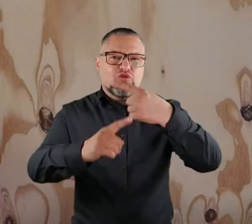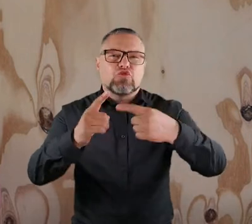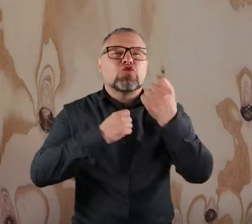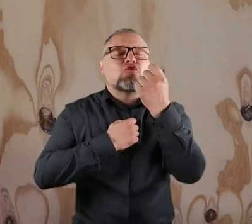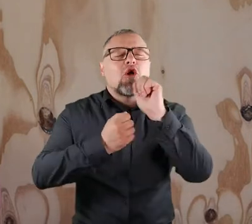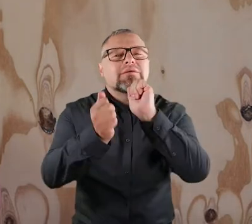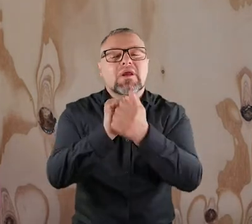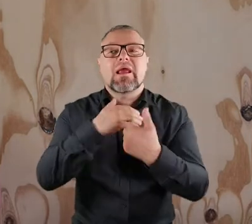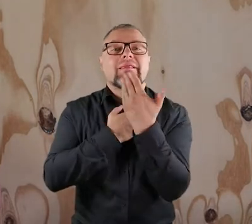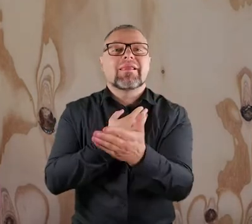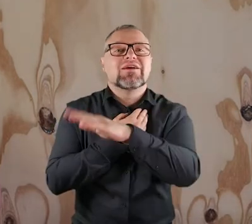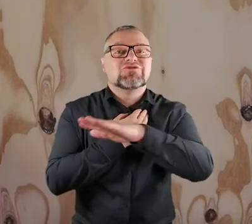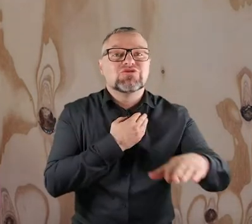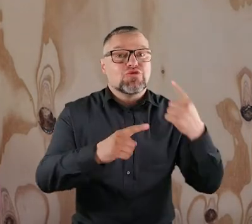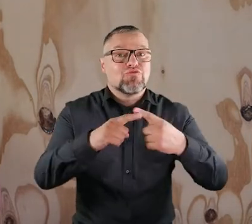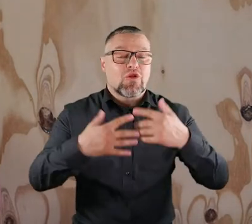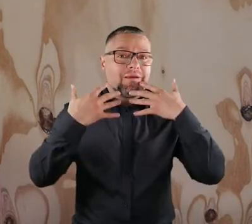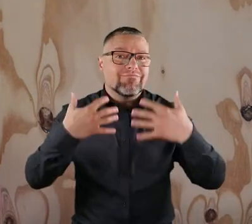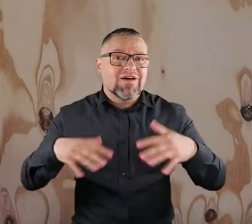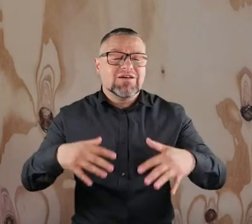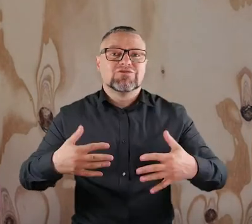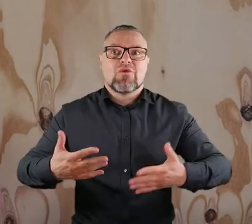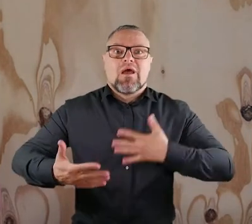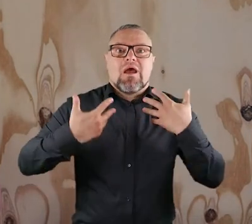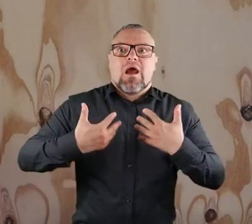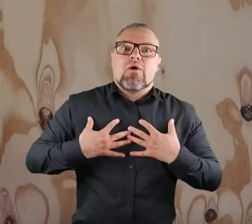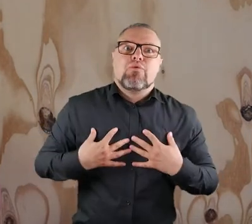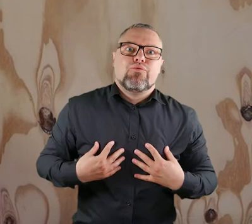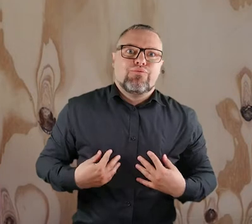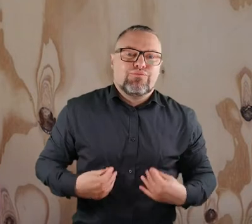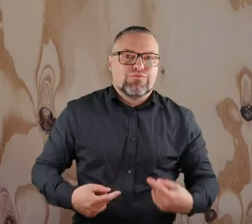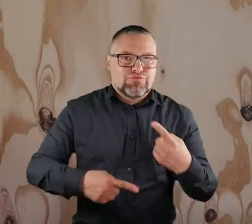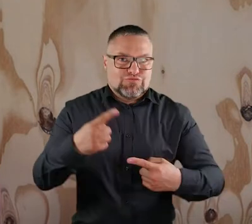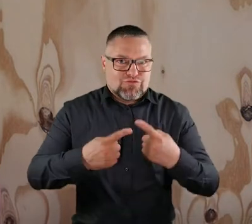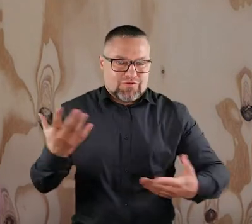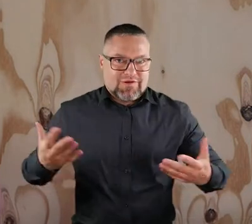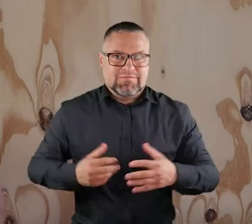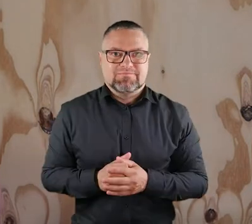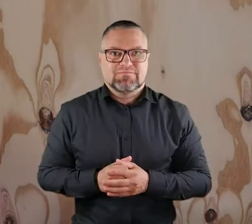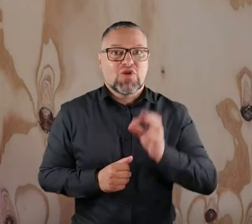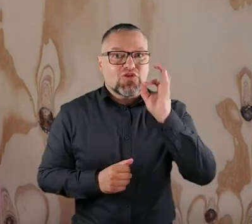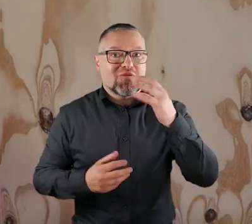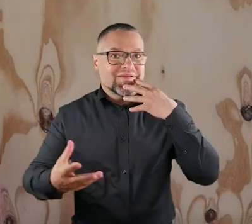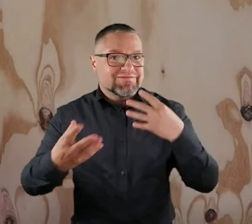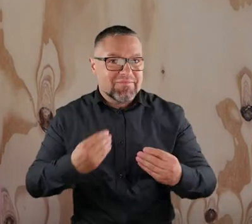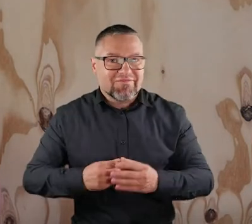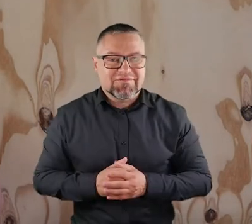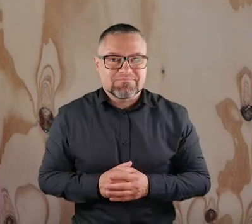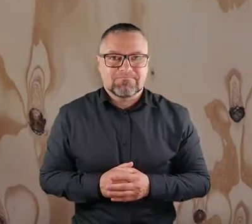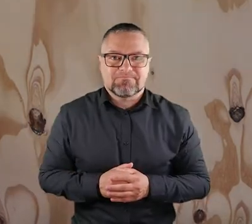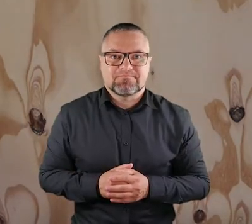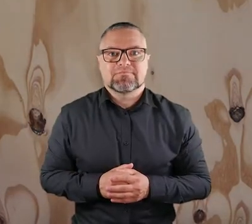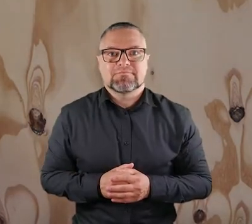choć na chwilę i dać dzieciom i rodzicom odrobinę wytchnienia, radości i dobrej zabawy.